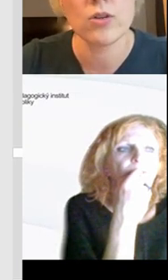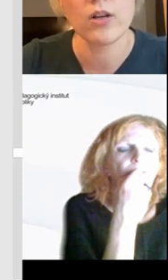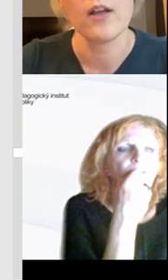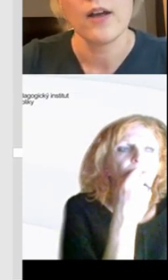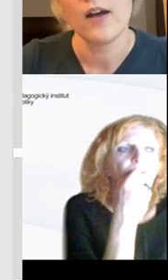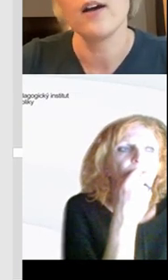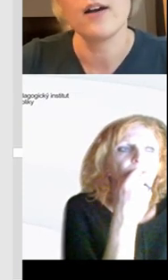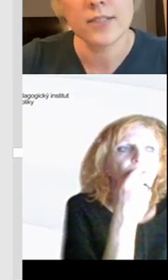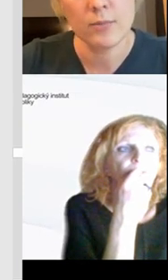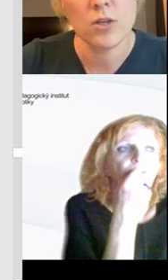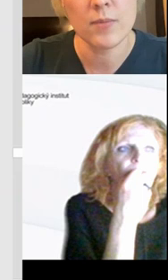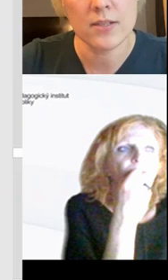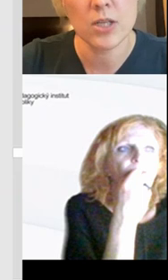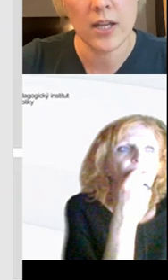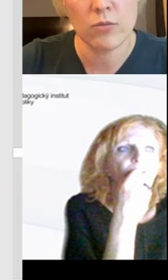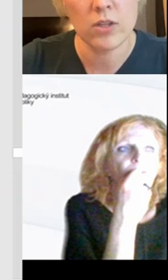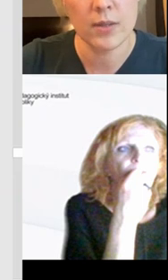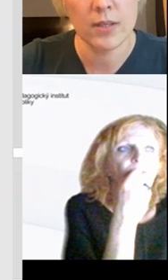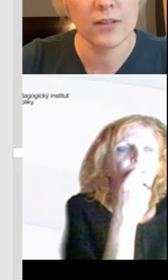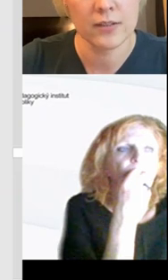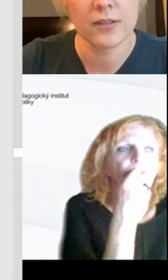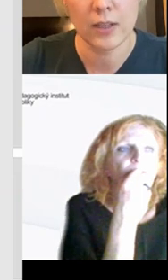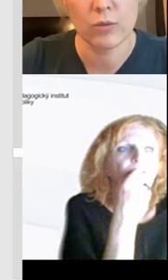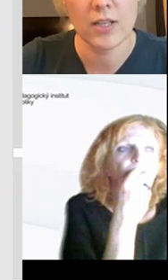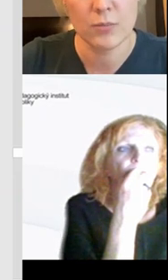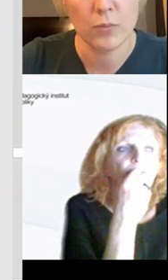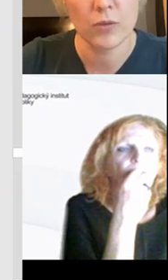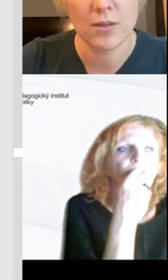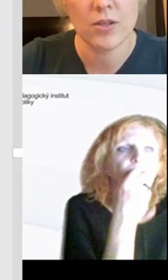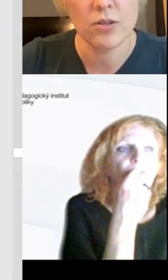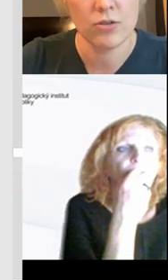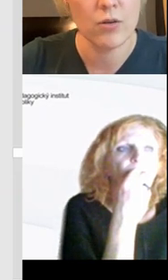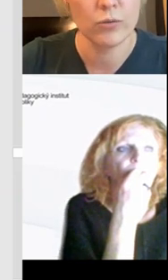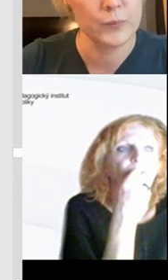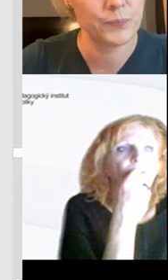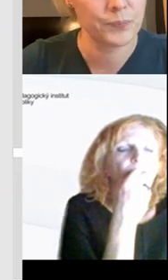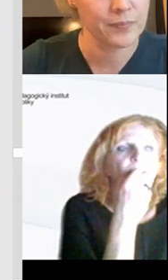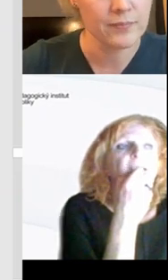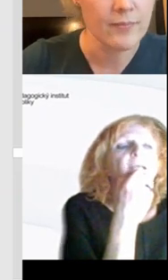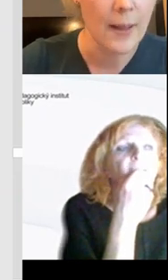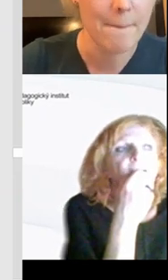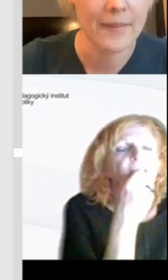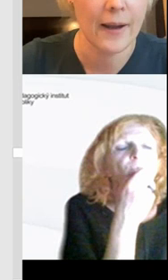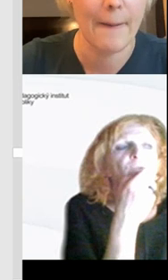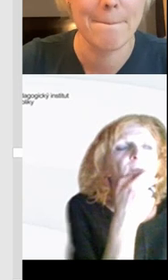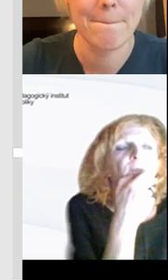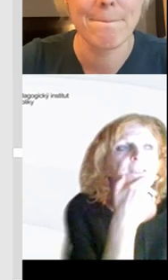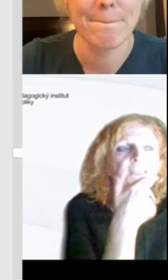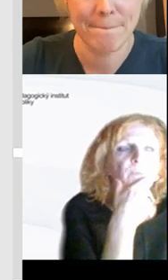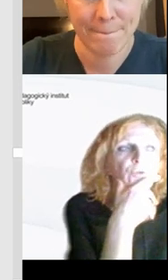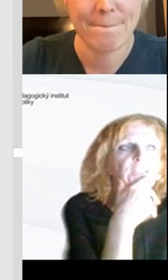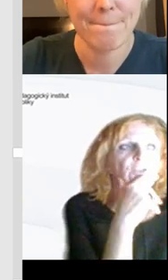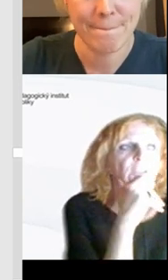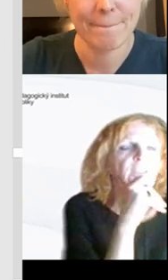běžné základní školy, samozřejmě s přihlednutím k aktuálním schopnostem našich žáků. Takže si můžeme